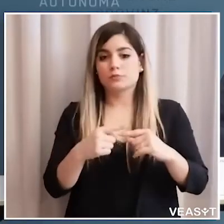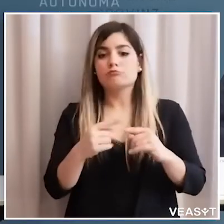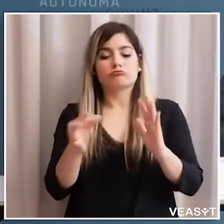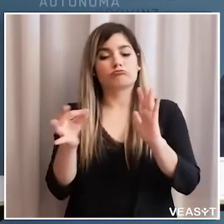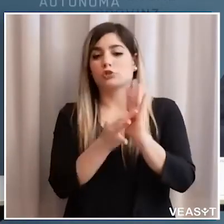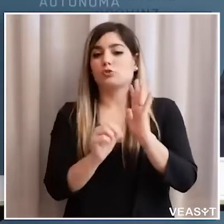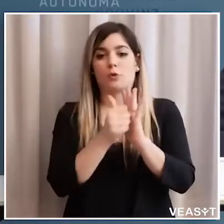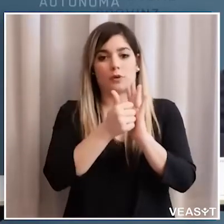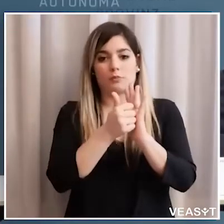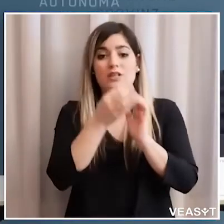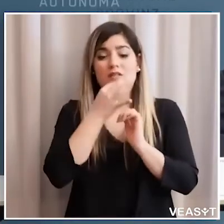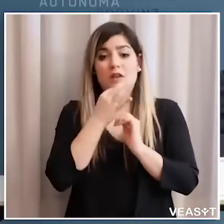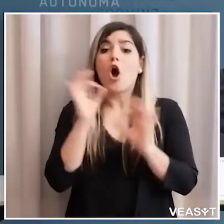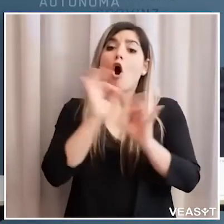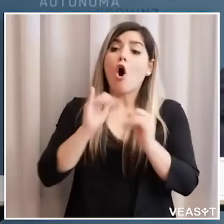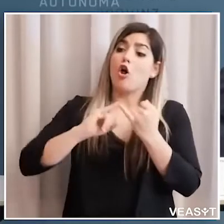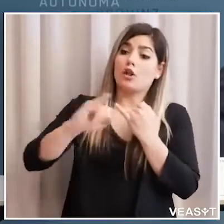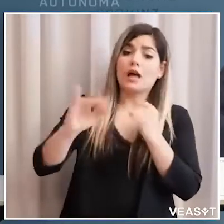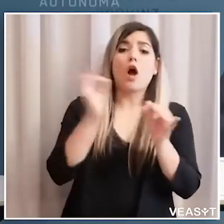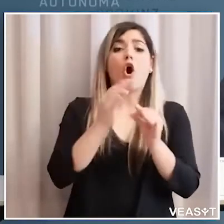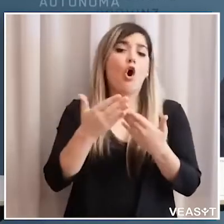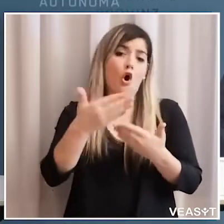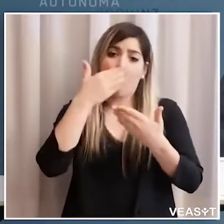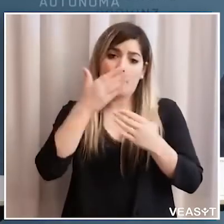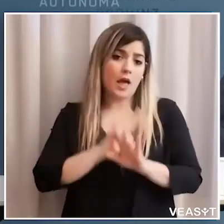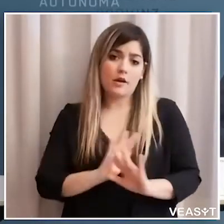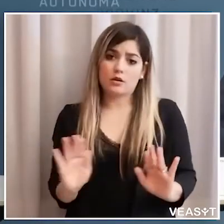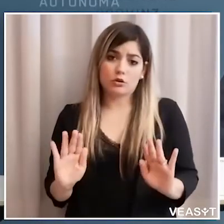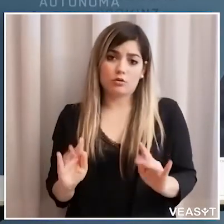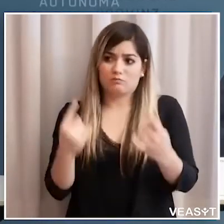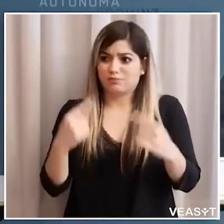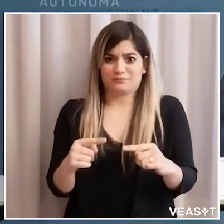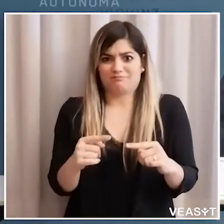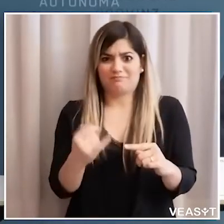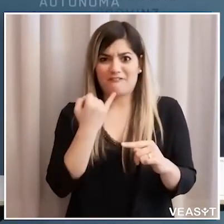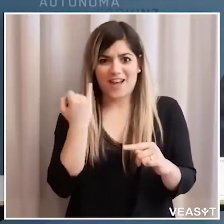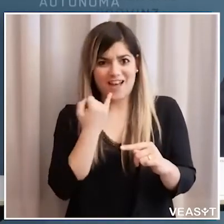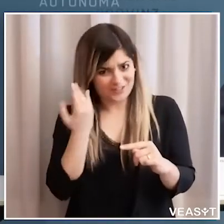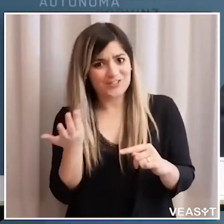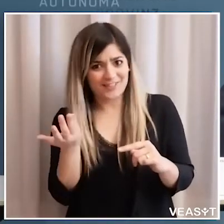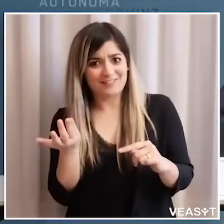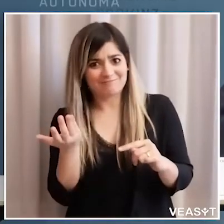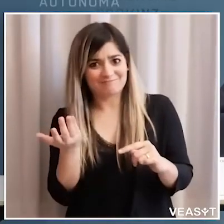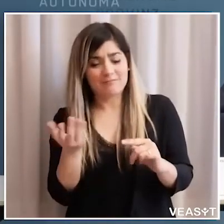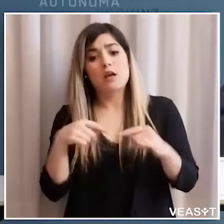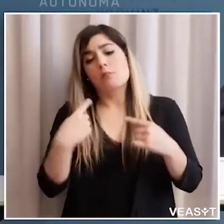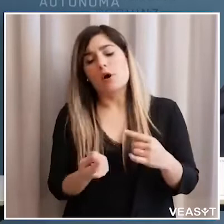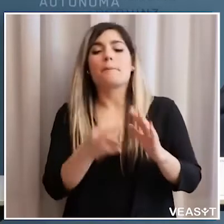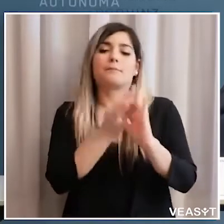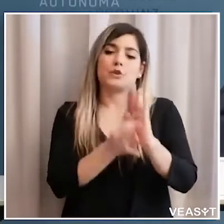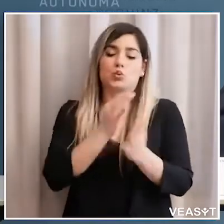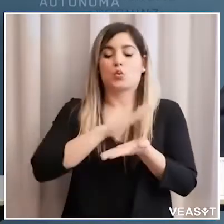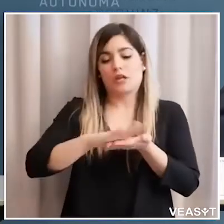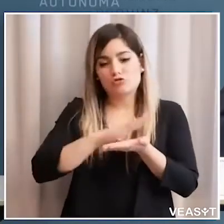questo è il principio o stare lontani o coprirsi naso e bocca credo che sia una cosa abbastanza facile poi ci sono